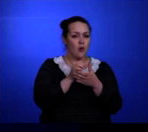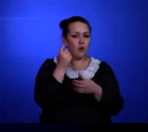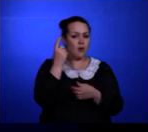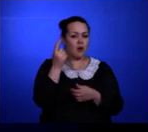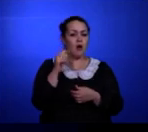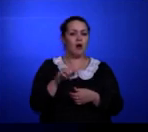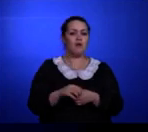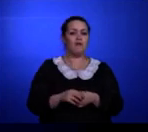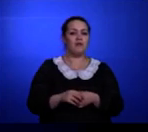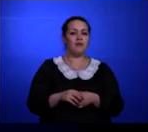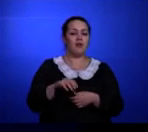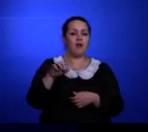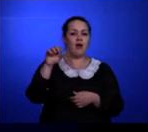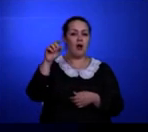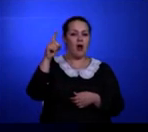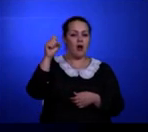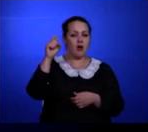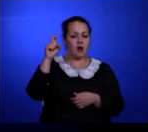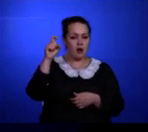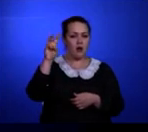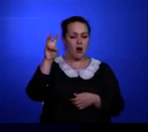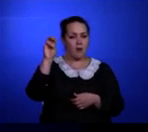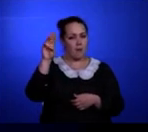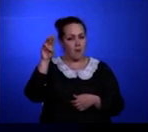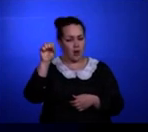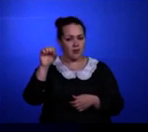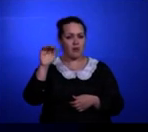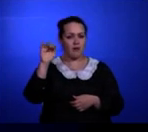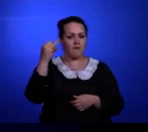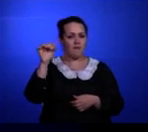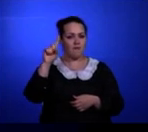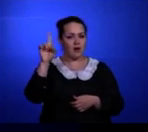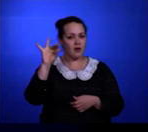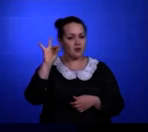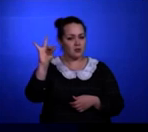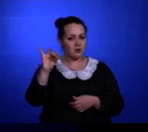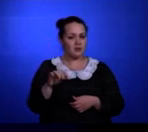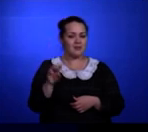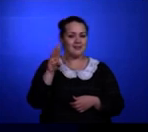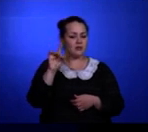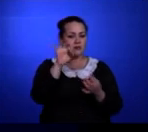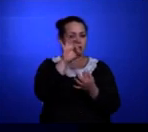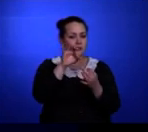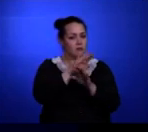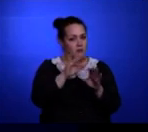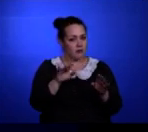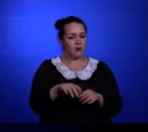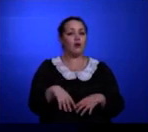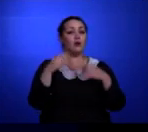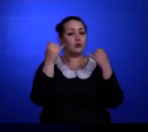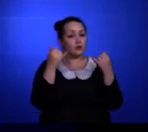Рахмата Файзи «Ты не сирота». А сегодня мы с вами познакомимся с произведением